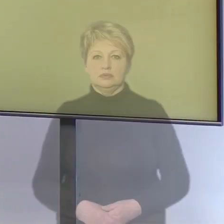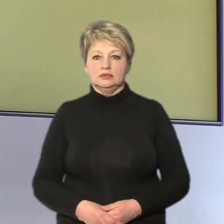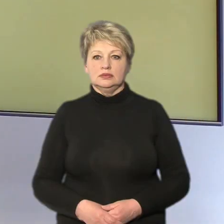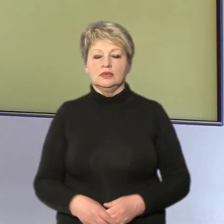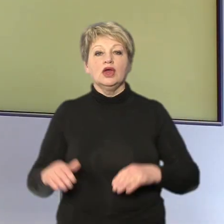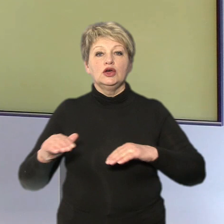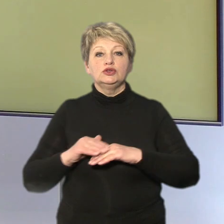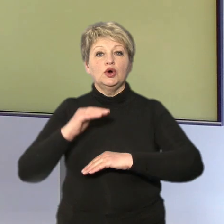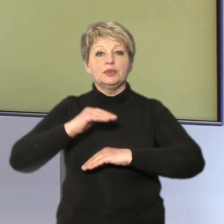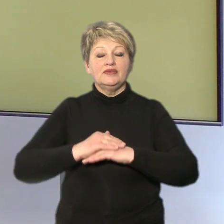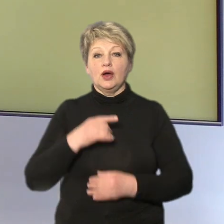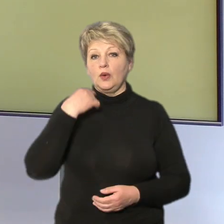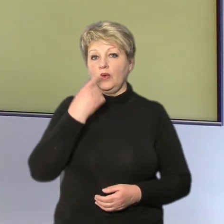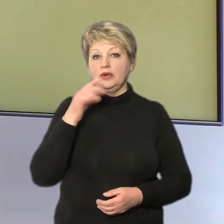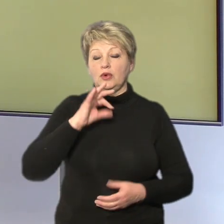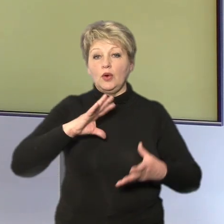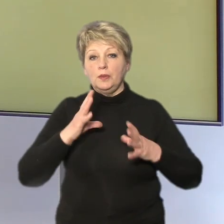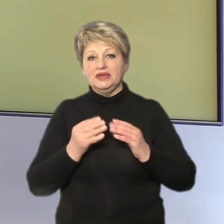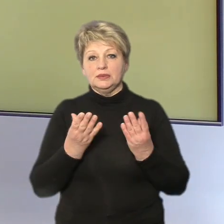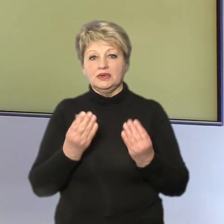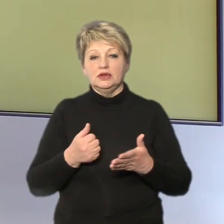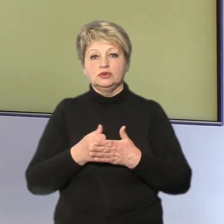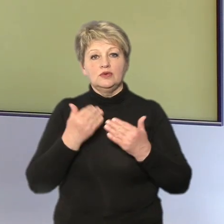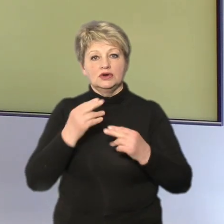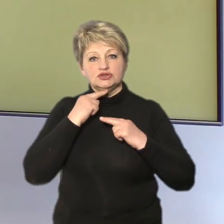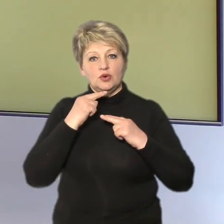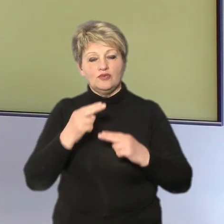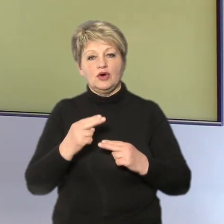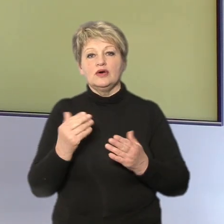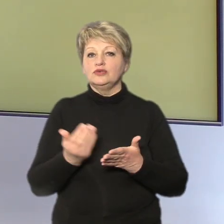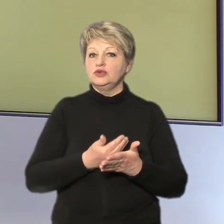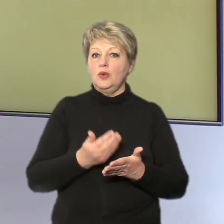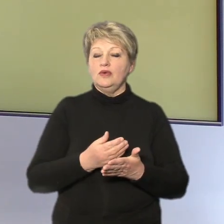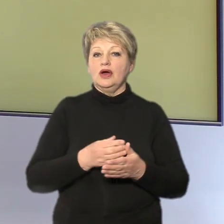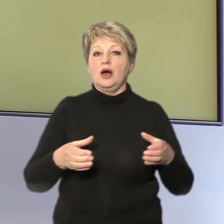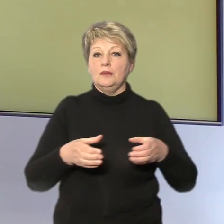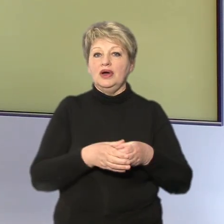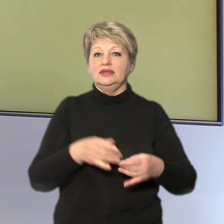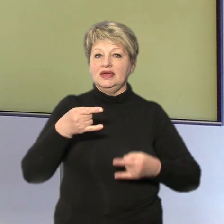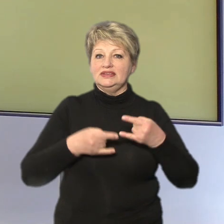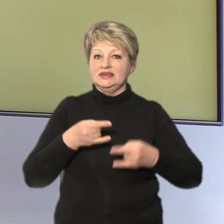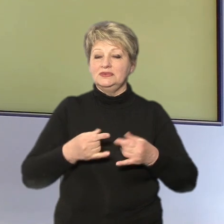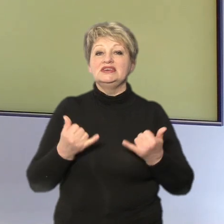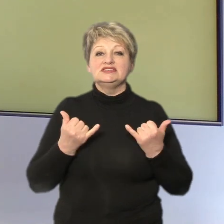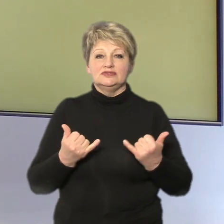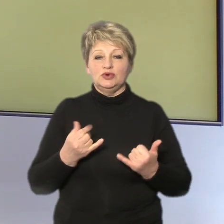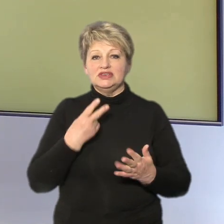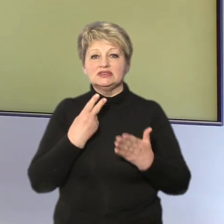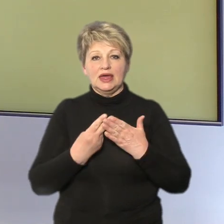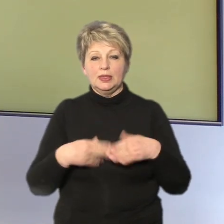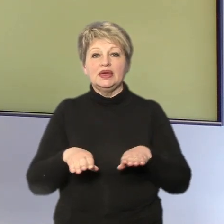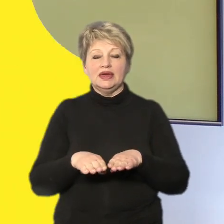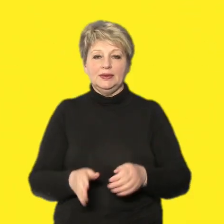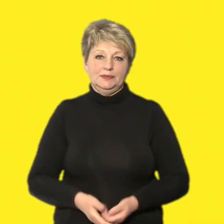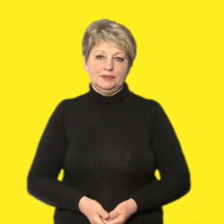Добрий вечір! Говоримо про підсумки дня. До вашої уваги випуск новин від команди Суспільного. І сьогодні дивіться про